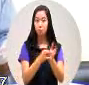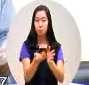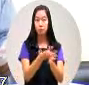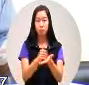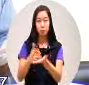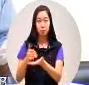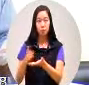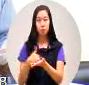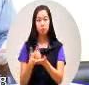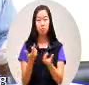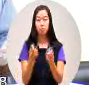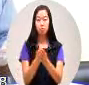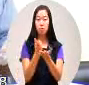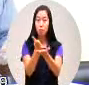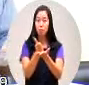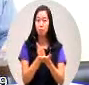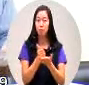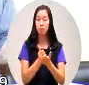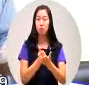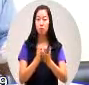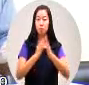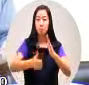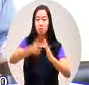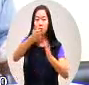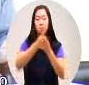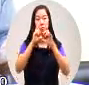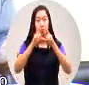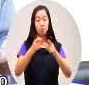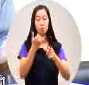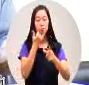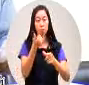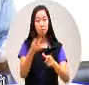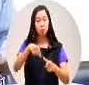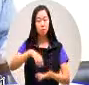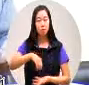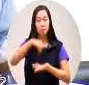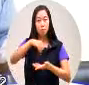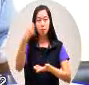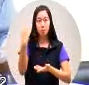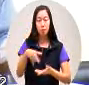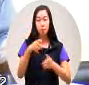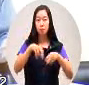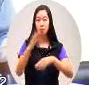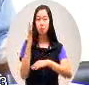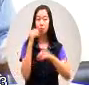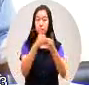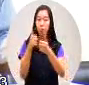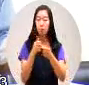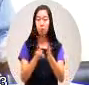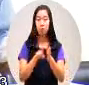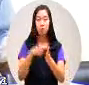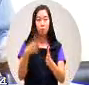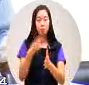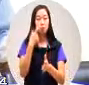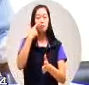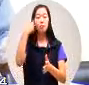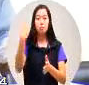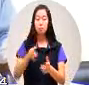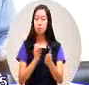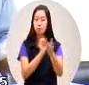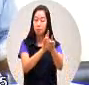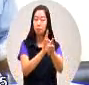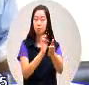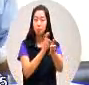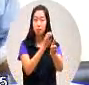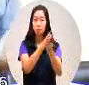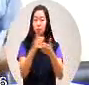请陈市长答复我这个问题能不能把这个案在行政院院会做明确的指示